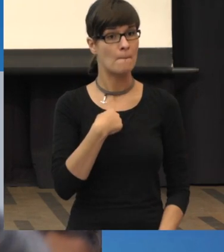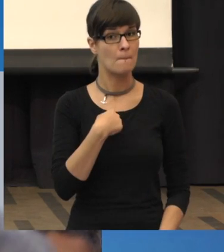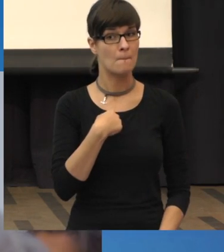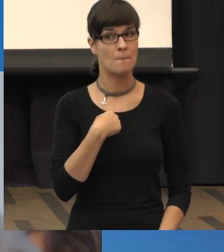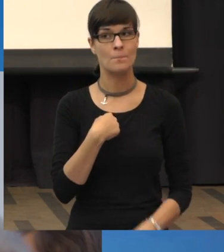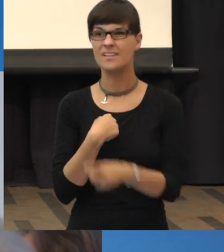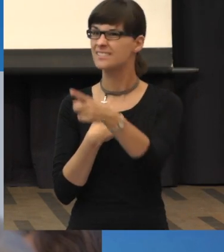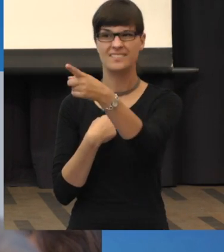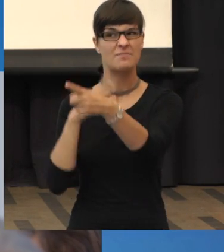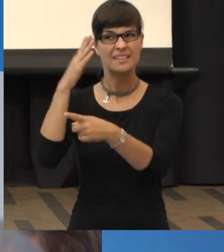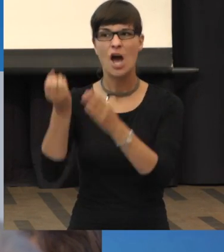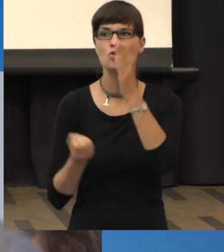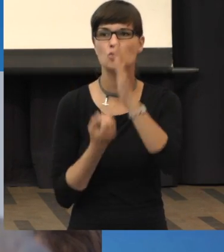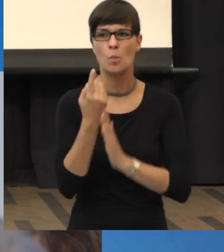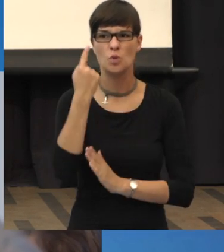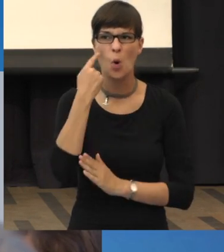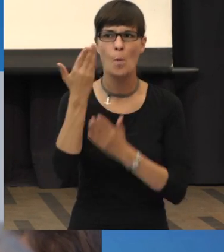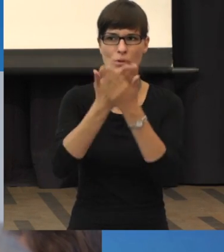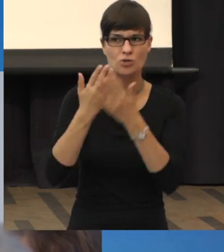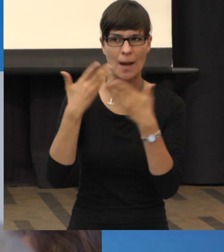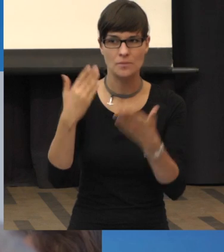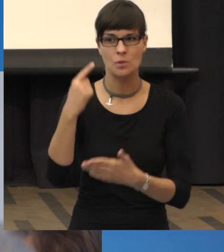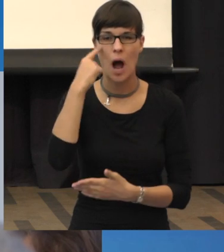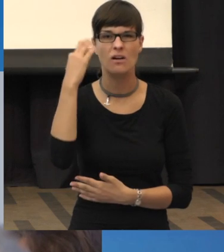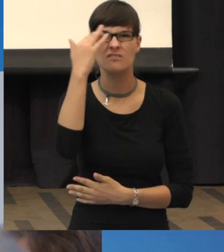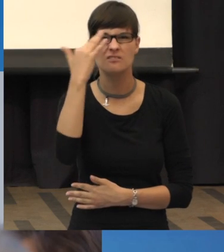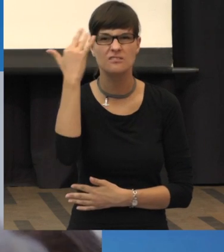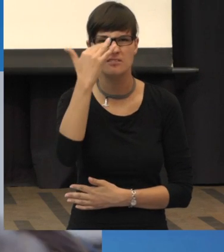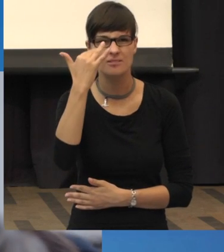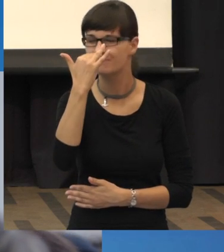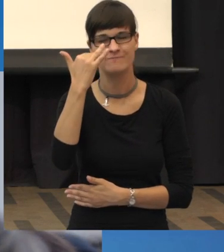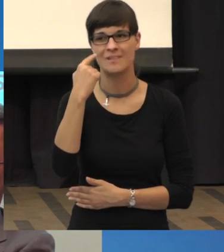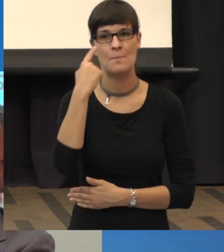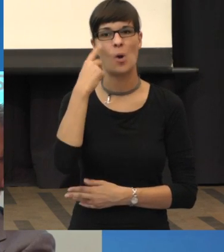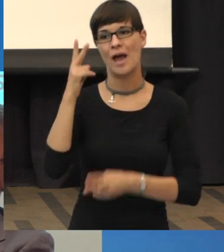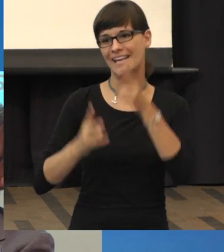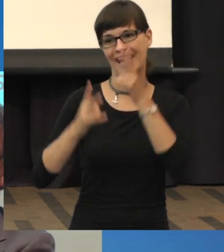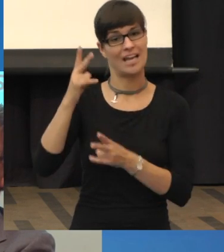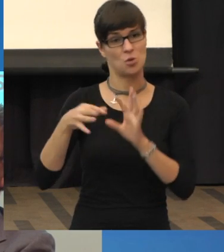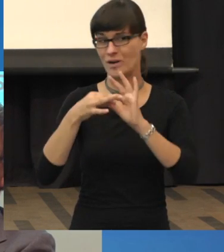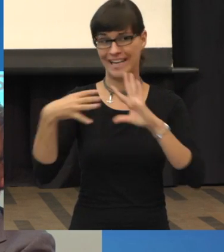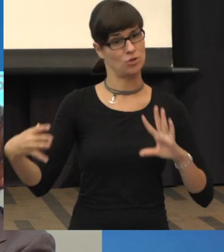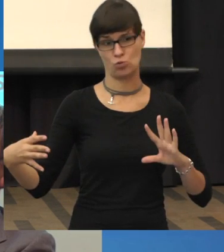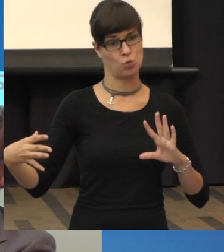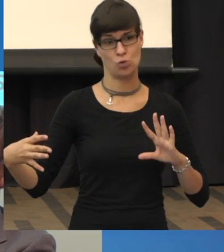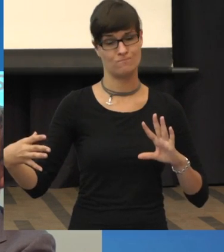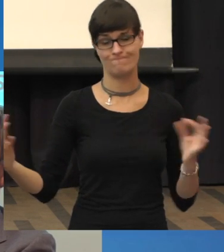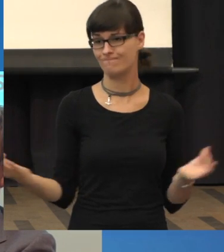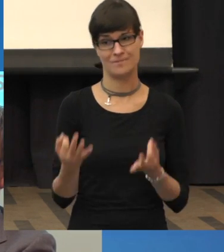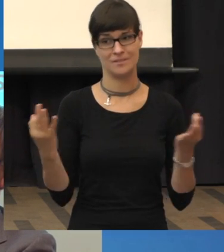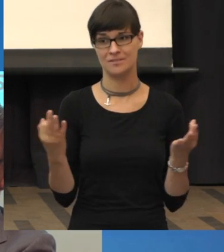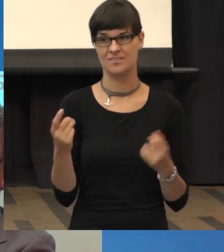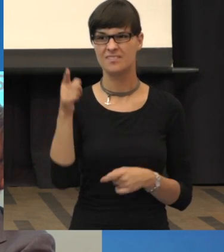aber nicht solche Symptome, wie Sie sie schildern, dass sich da im Auge was bewegt, so wie, wenn Sie so ein kleines Spiel sehen, so ein